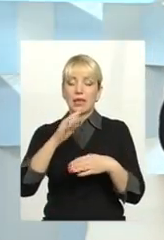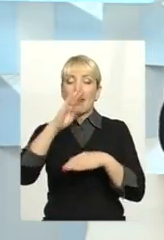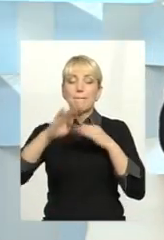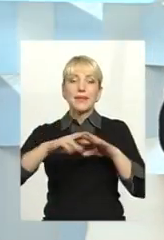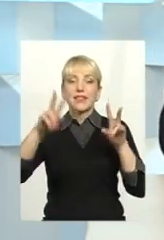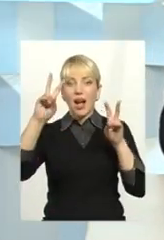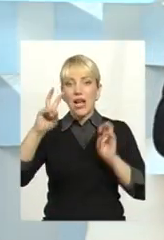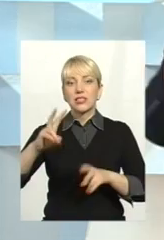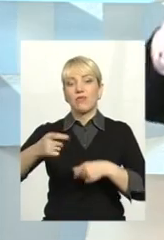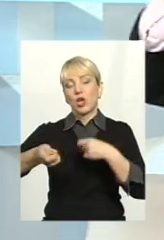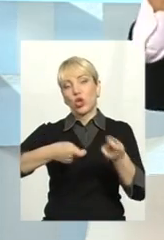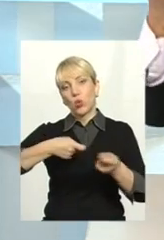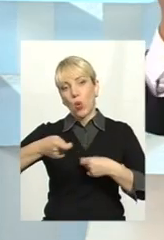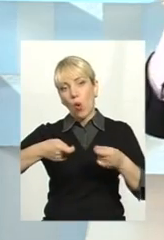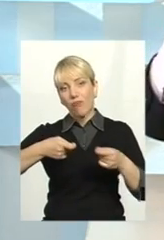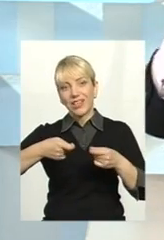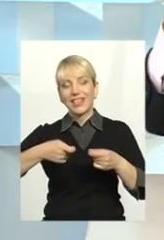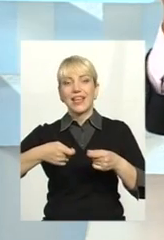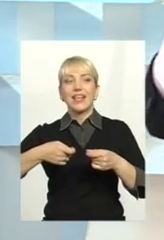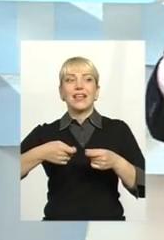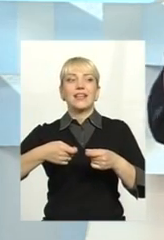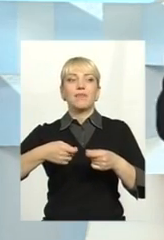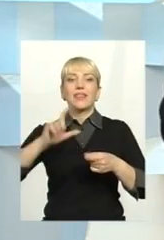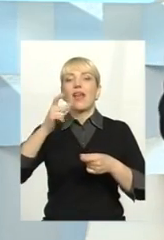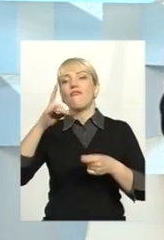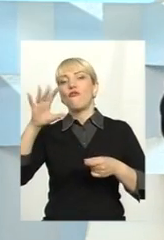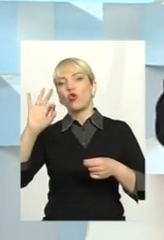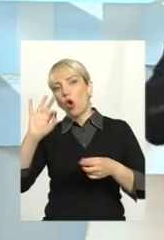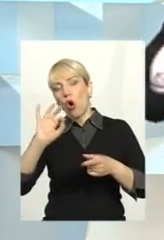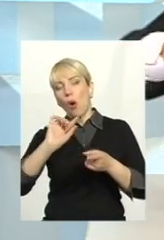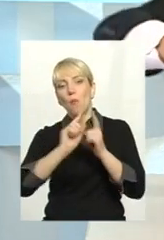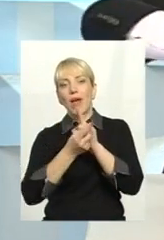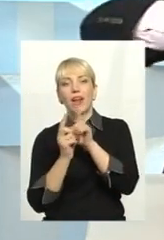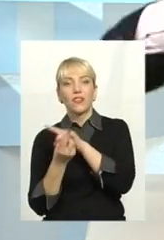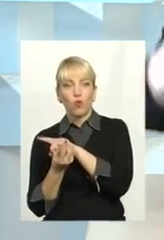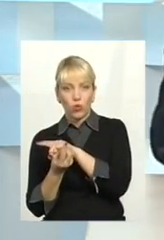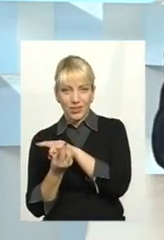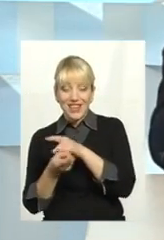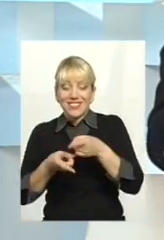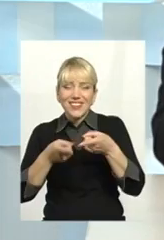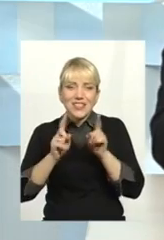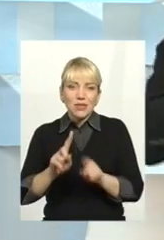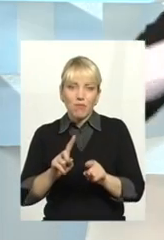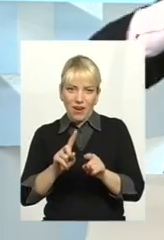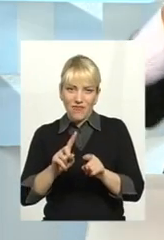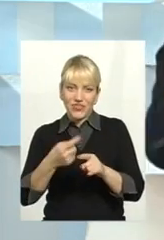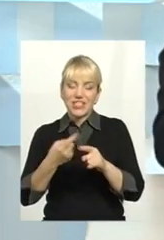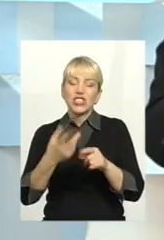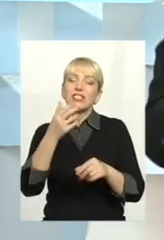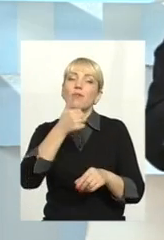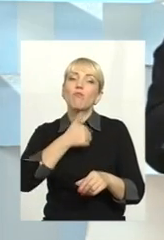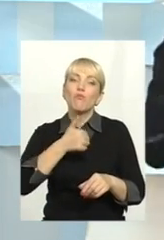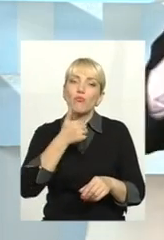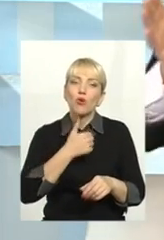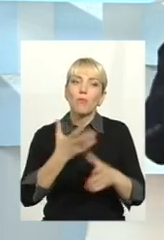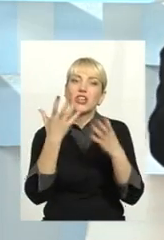ринкових так званих ліберальних європеретворень насправді йде одне – спроба ще більше